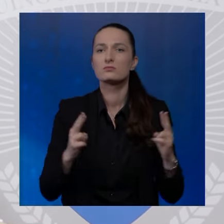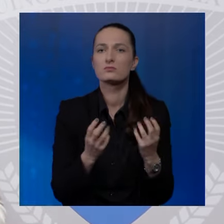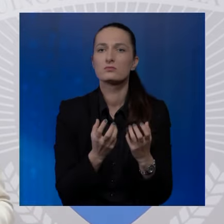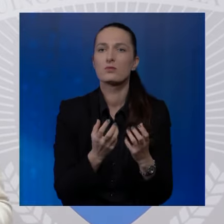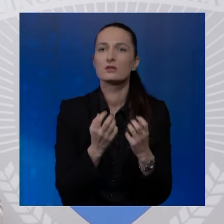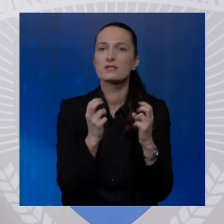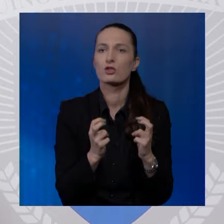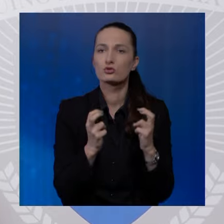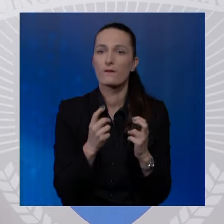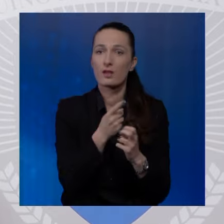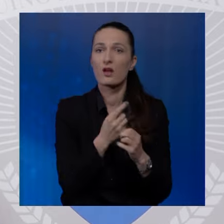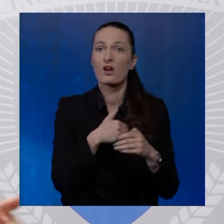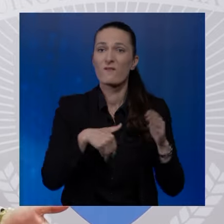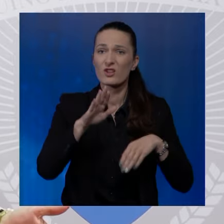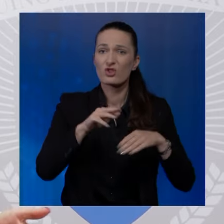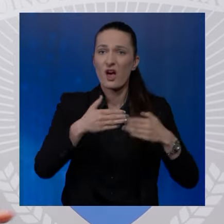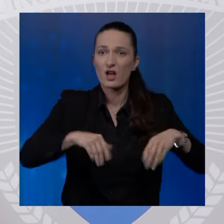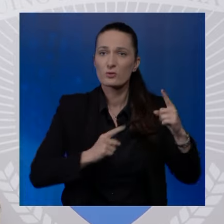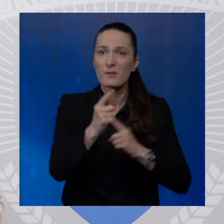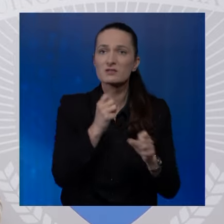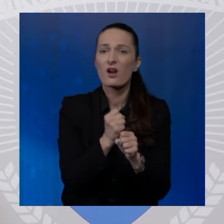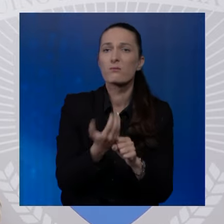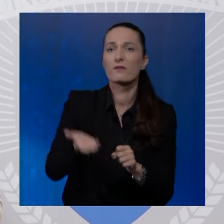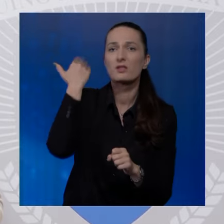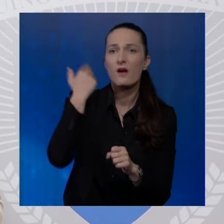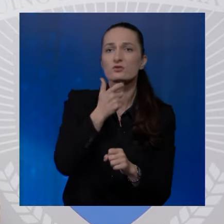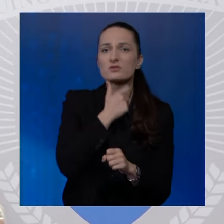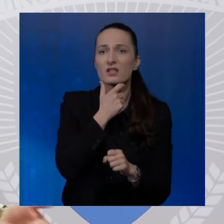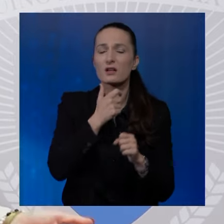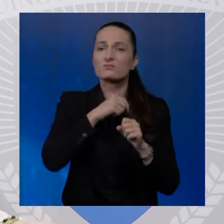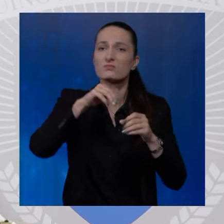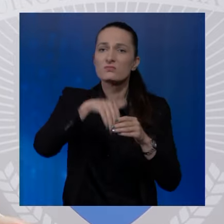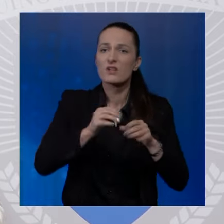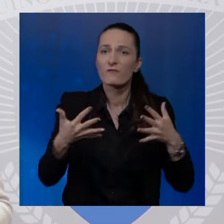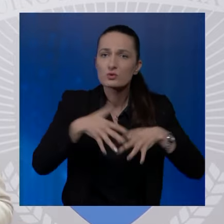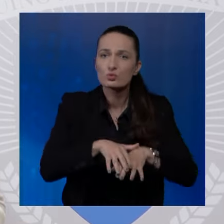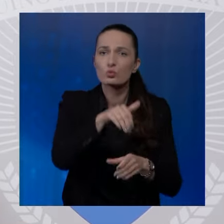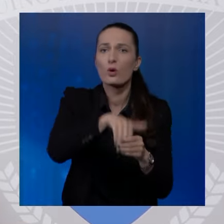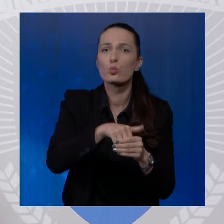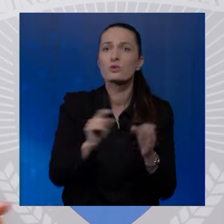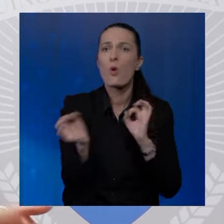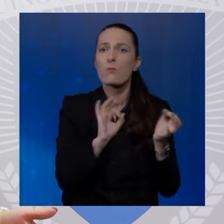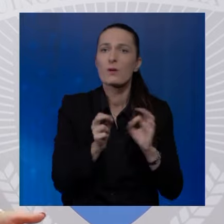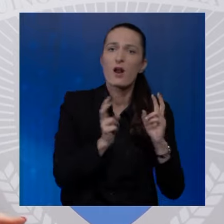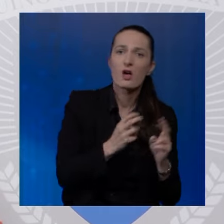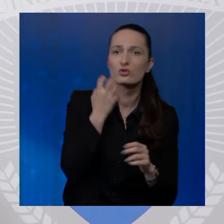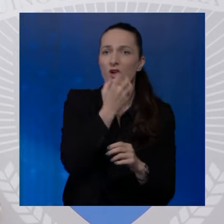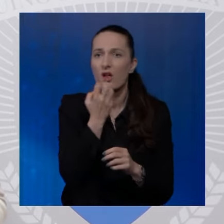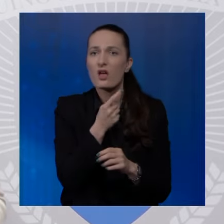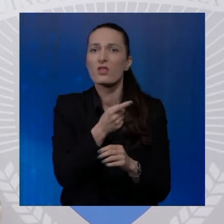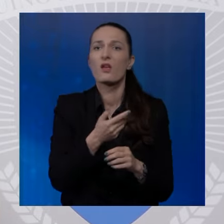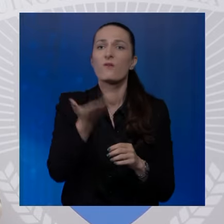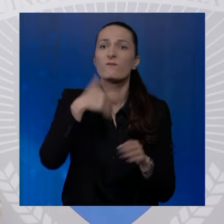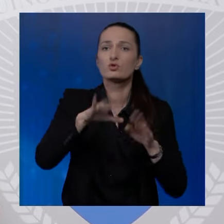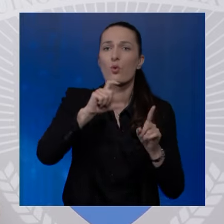graničnih prelaza napravljena davno, zastarjala infrastruktura, pored toga i oprema za hlađenje grijanje, koja je u funkciji više od 20 godina,